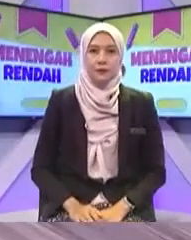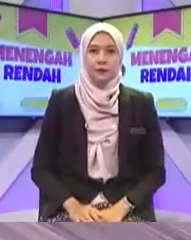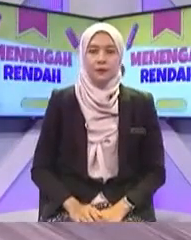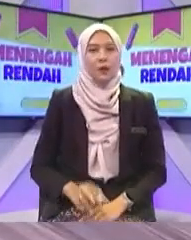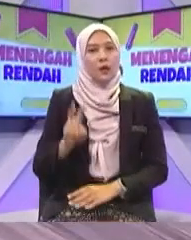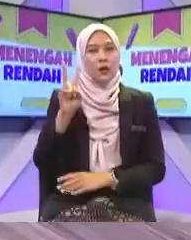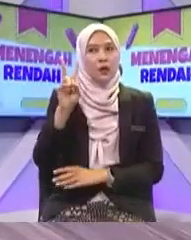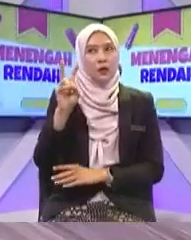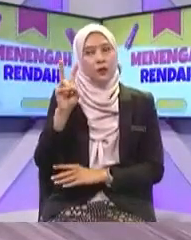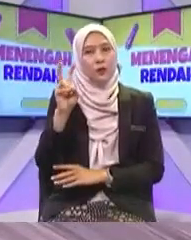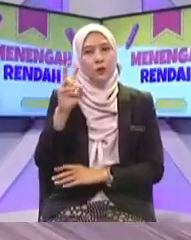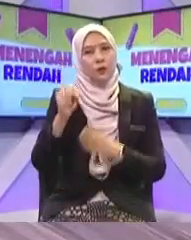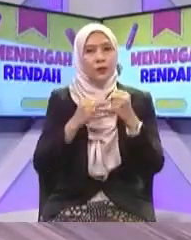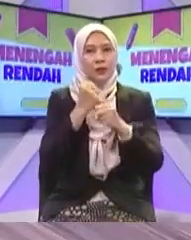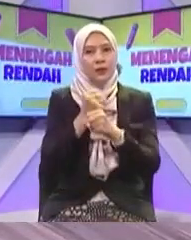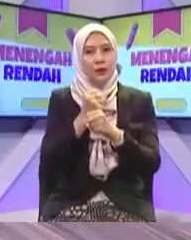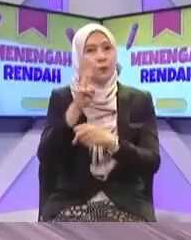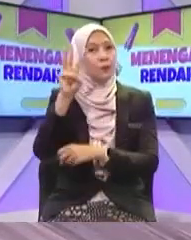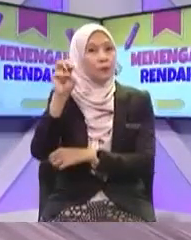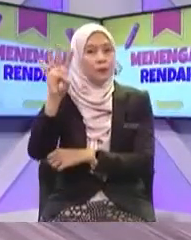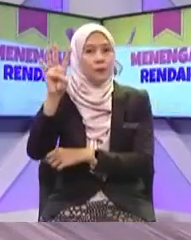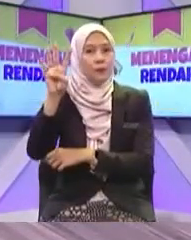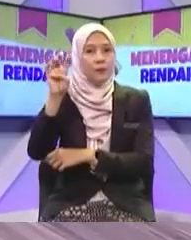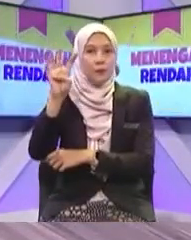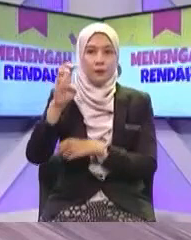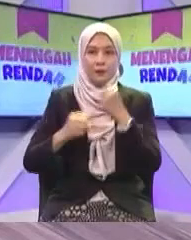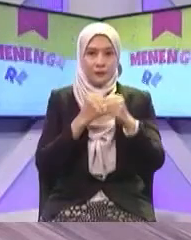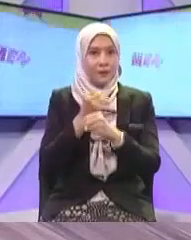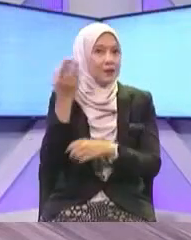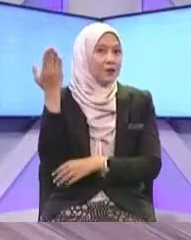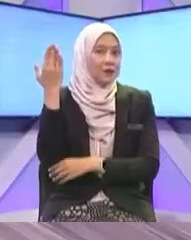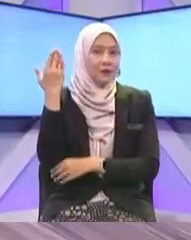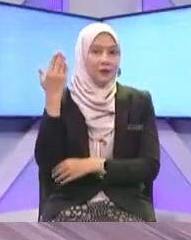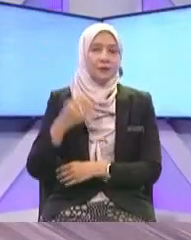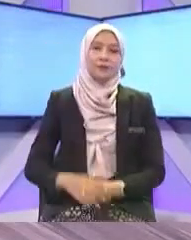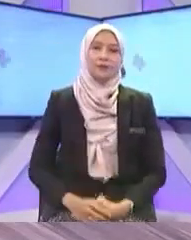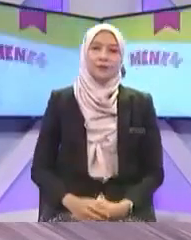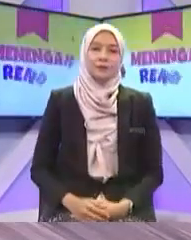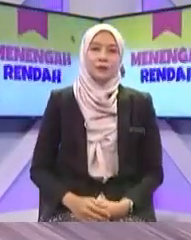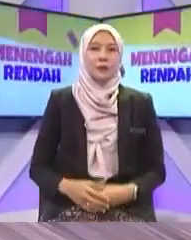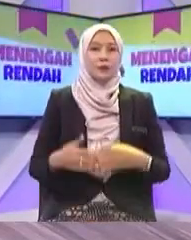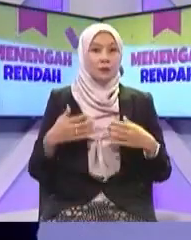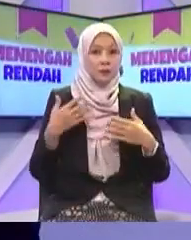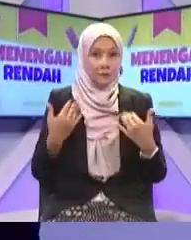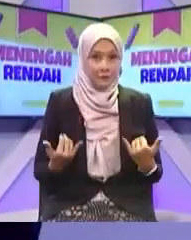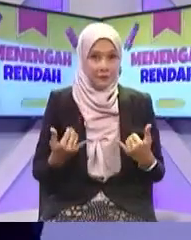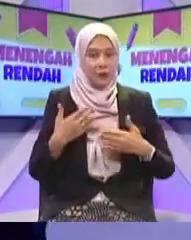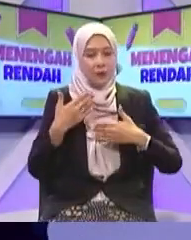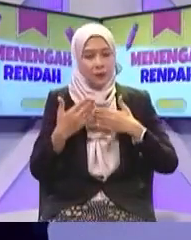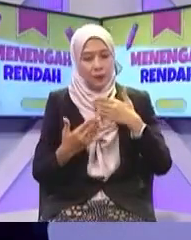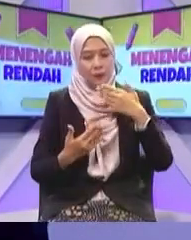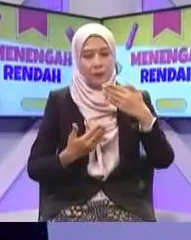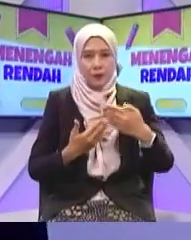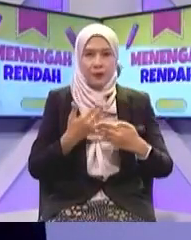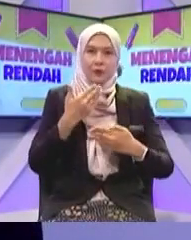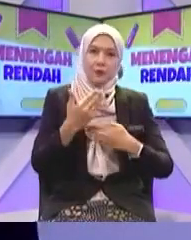40 40 tahun 40 tahun dahulu Okey Lepas tu lama berkembang-berkembang Di negara kita Dan